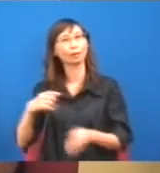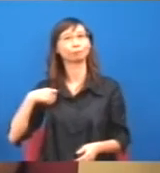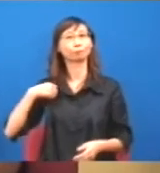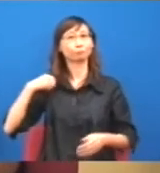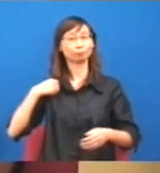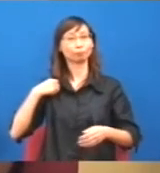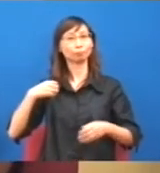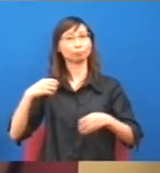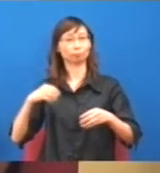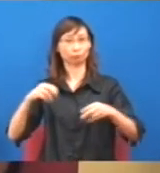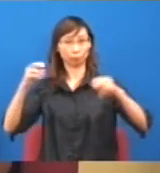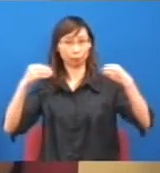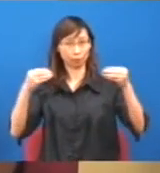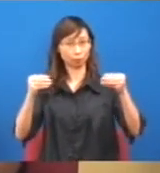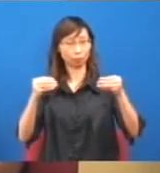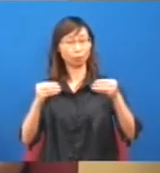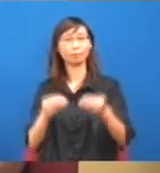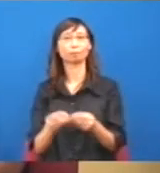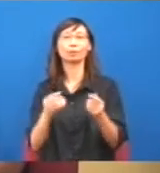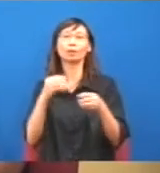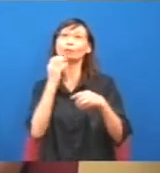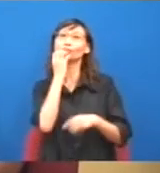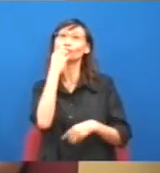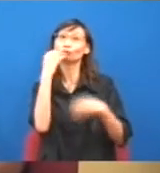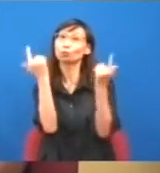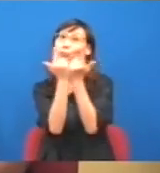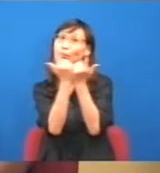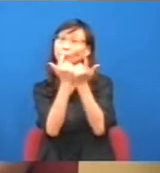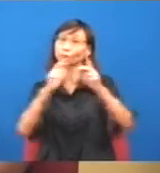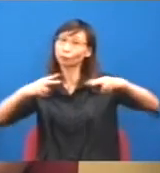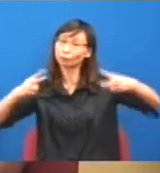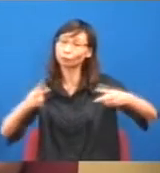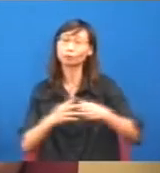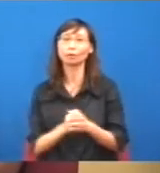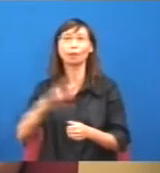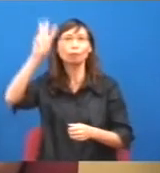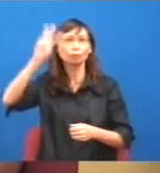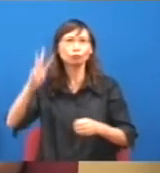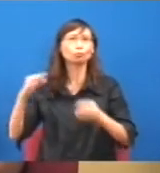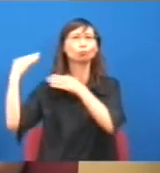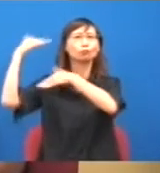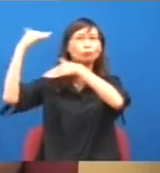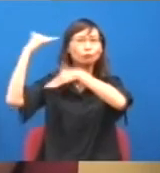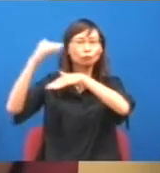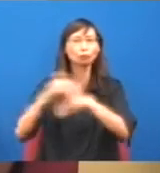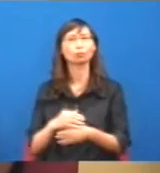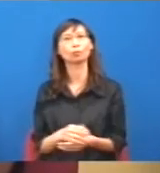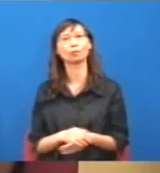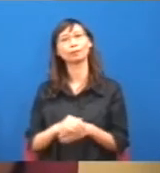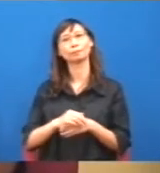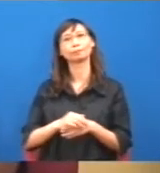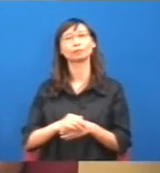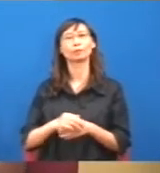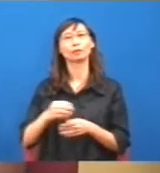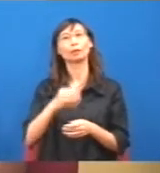東北發展甚至我們會說到之前水貨客然後有新進非戶籍居民來香港